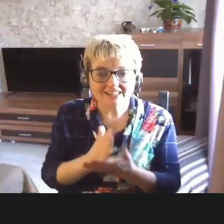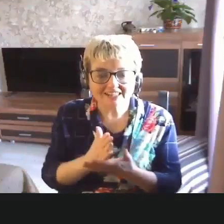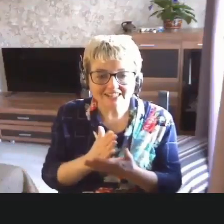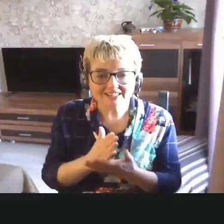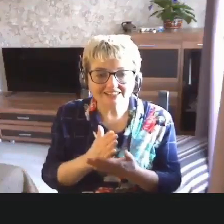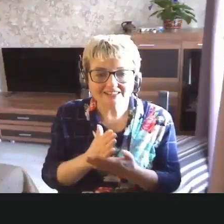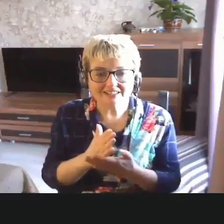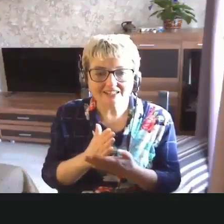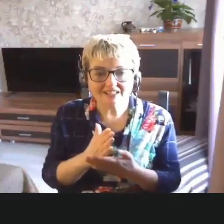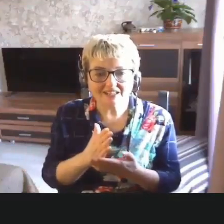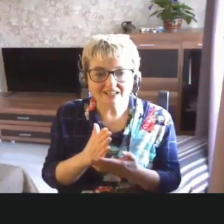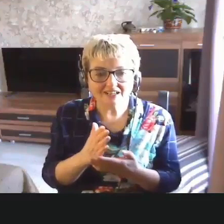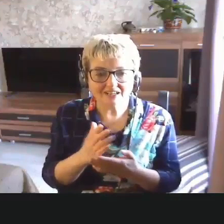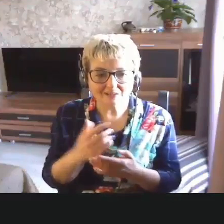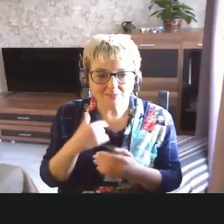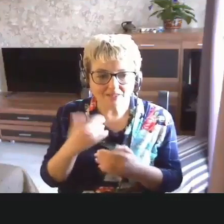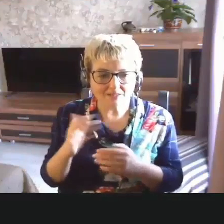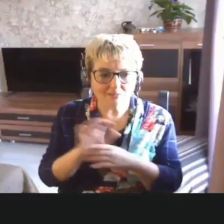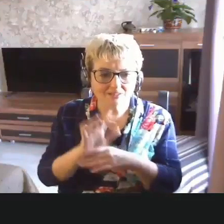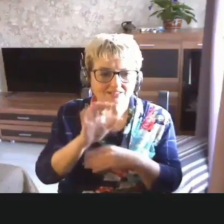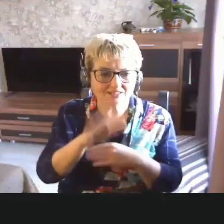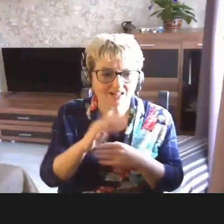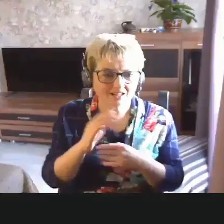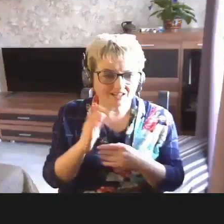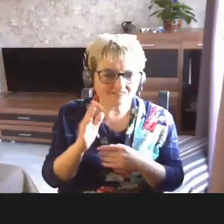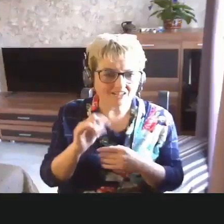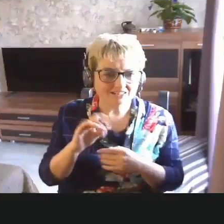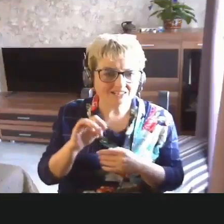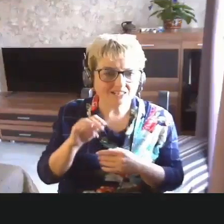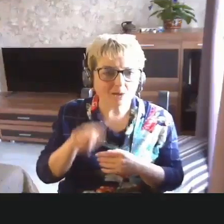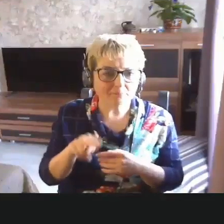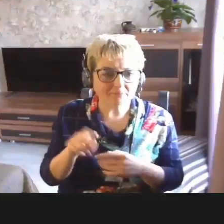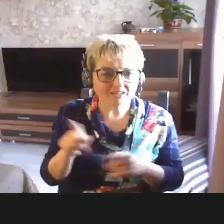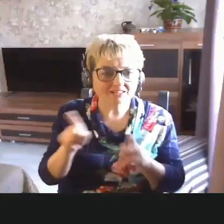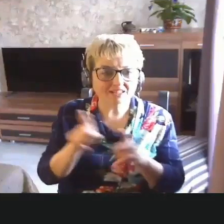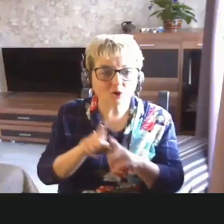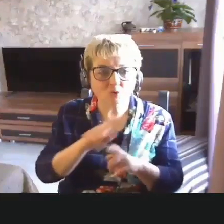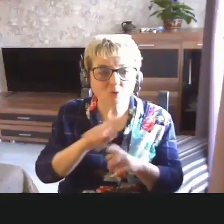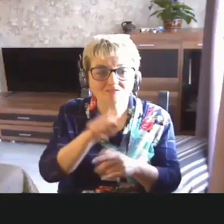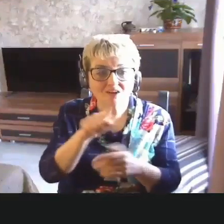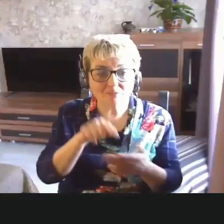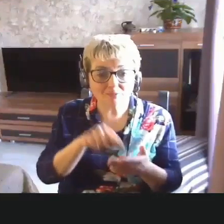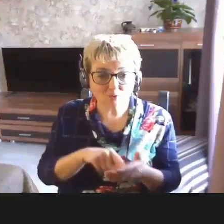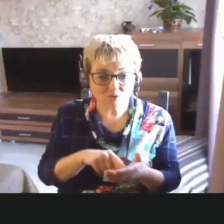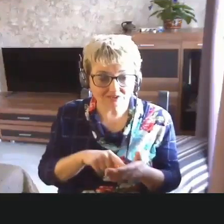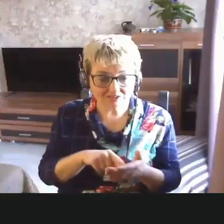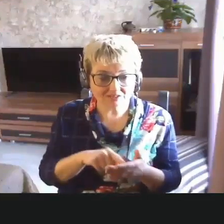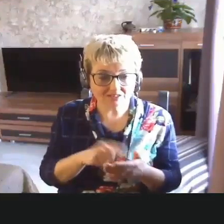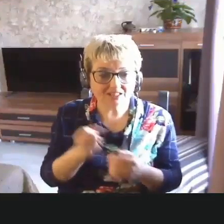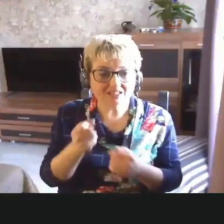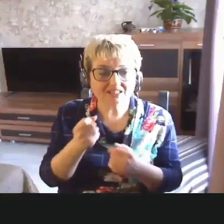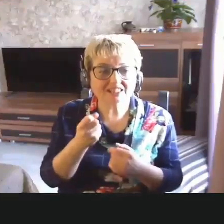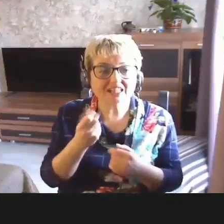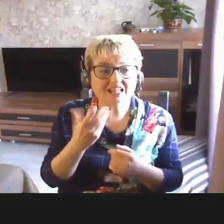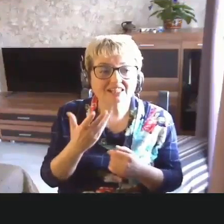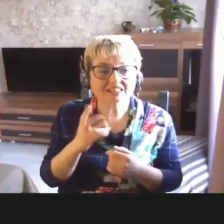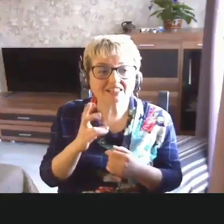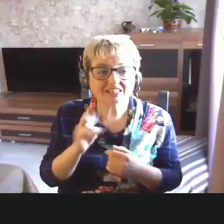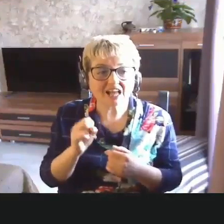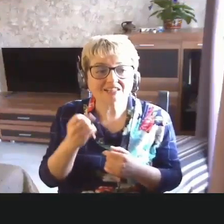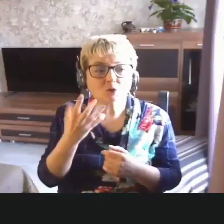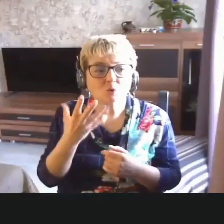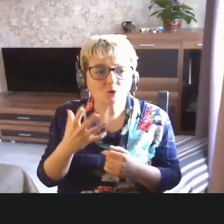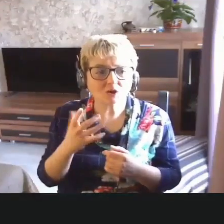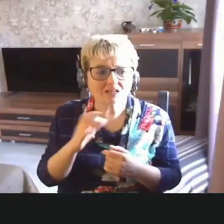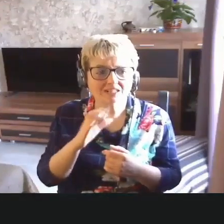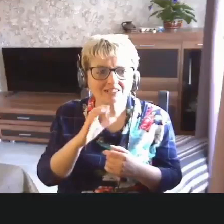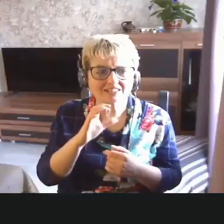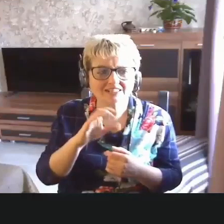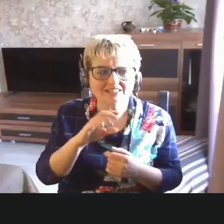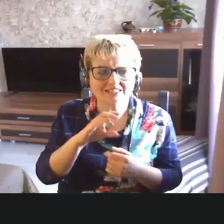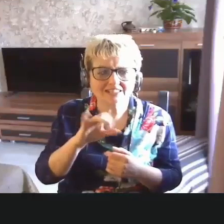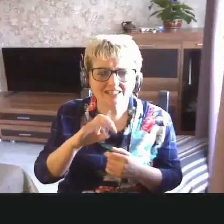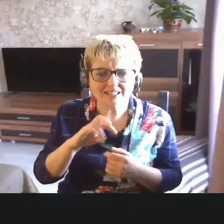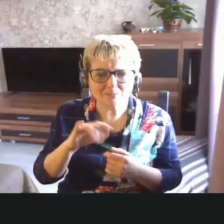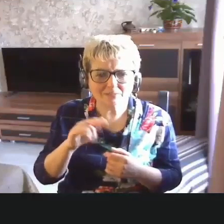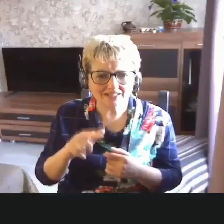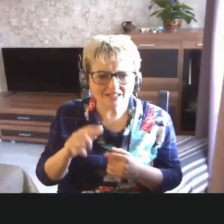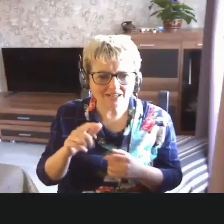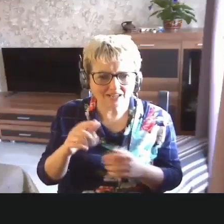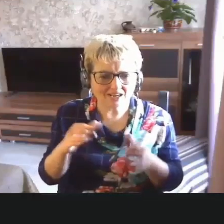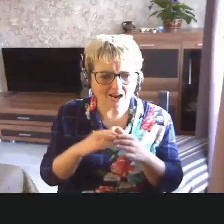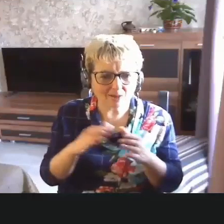мне присылали на WhatsApp вопрос такой, насколько стриминговые каналы,